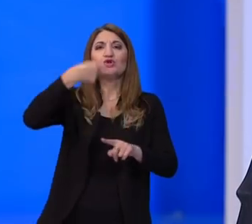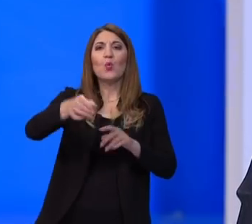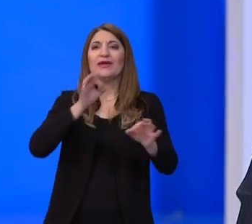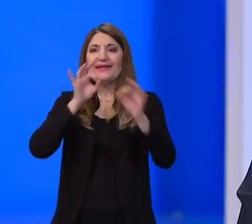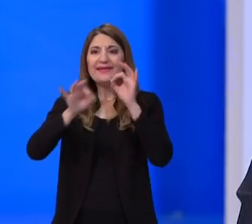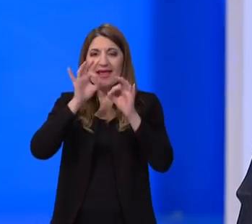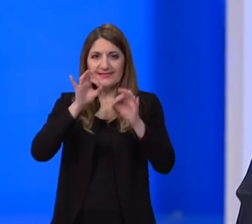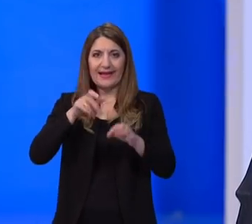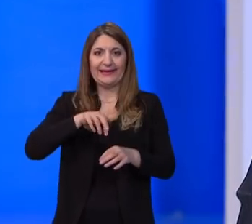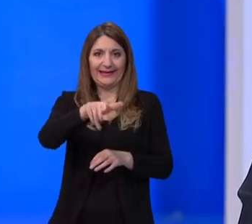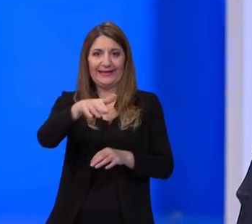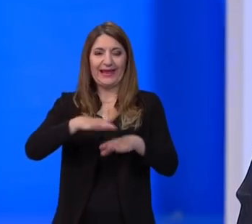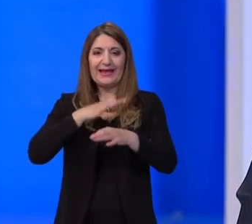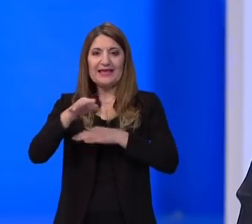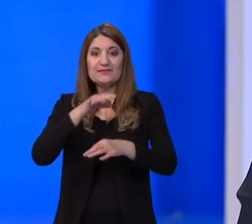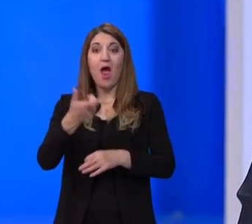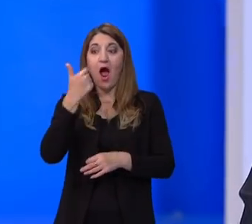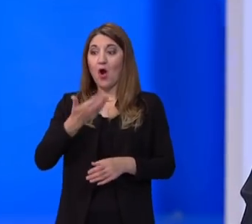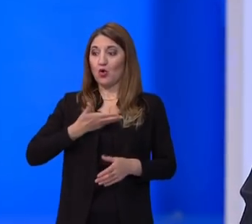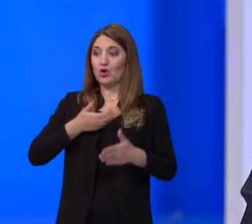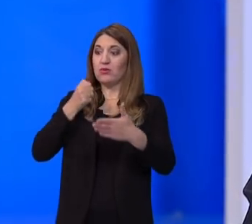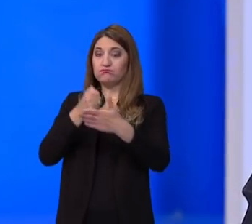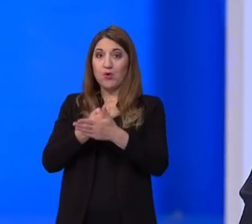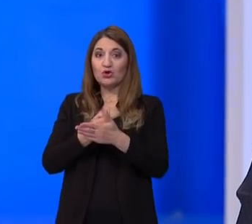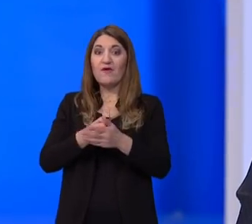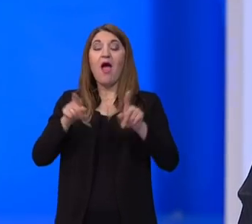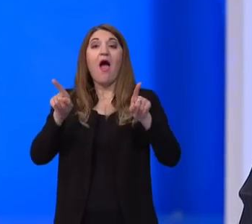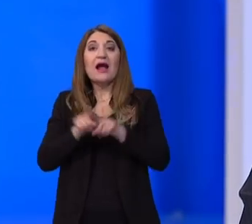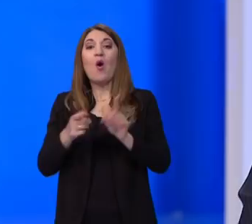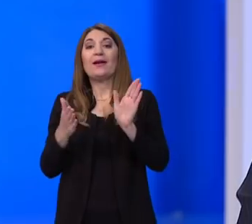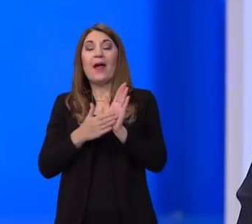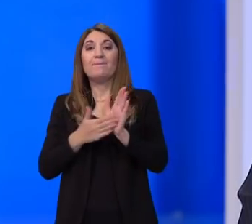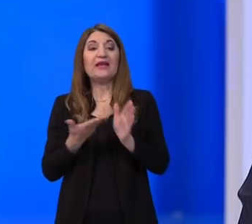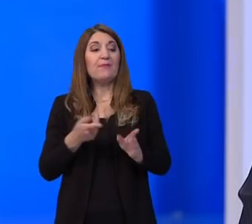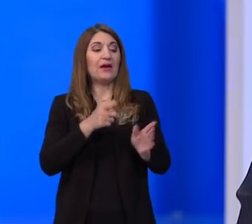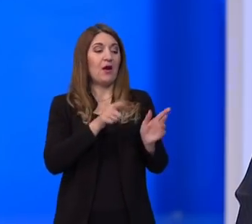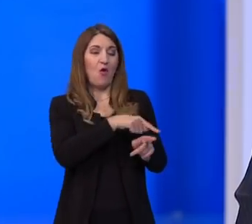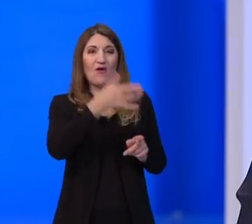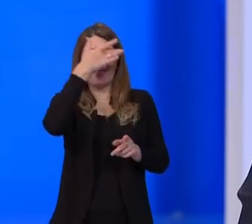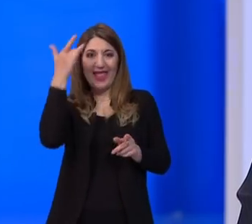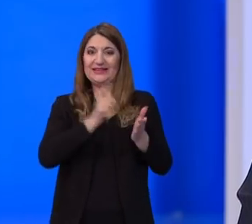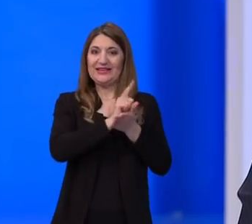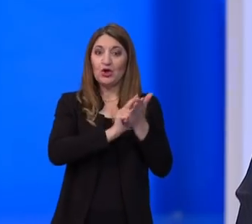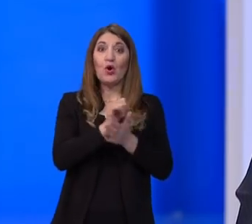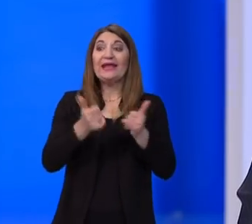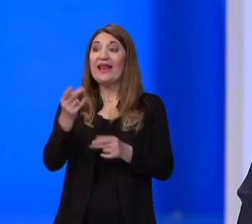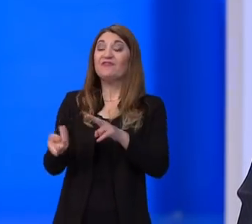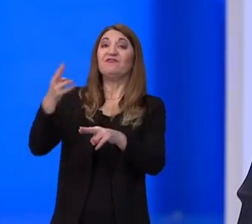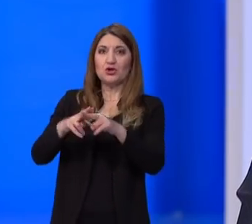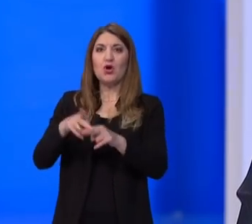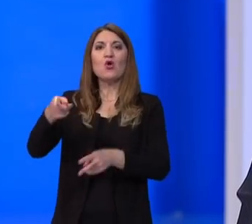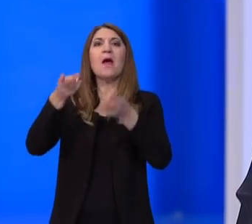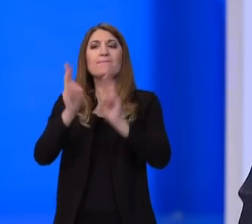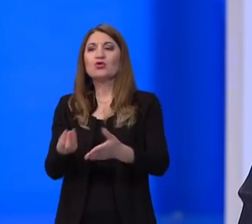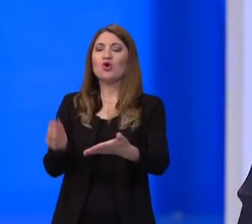ispit i ukoliko osvoje odgovarajući broj bodova koji je isto vjetan onim koji će biti osvojen u ljetnom roku ili možda veći, moći će